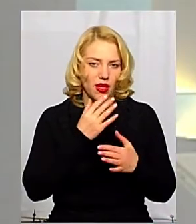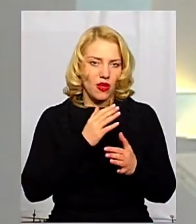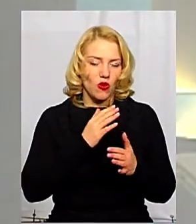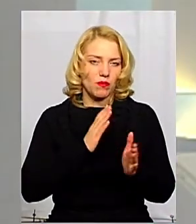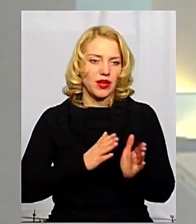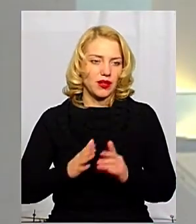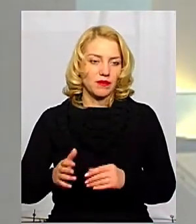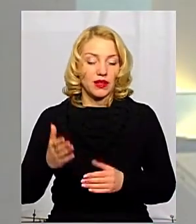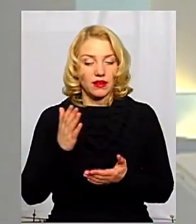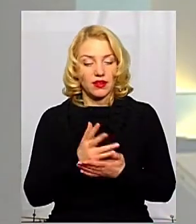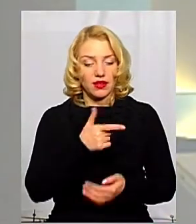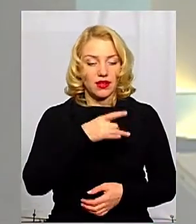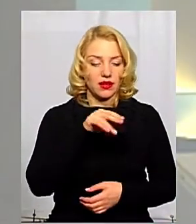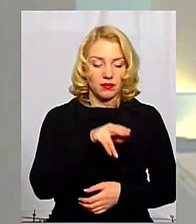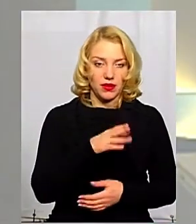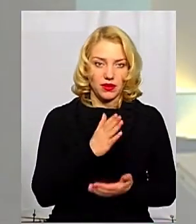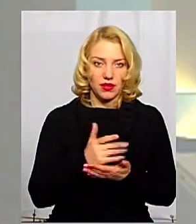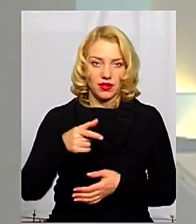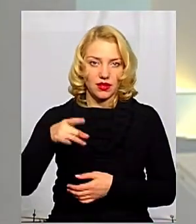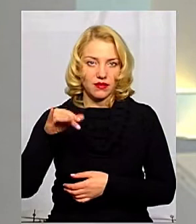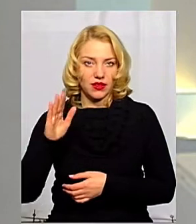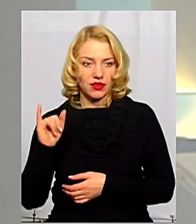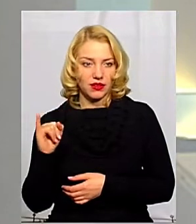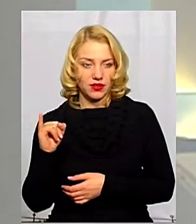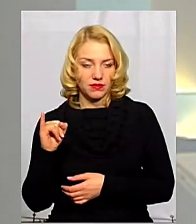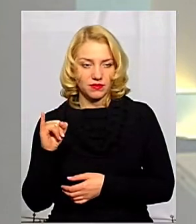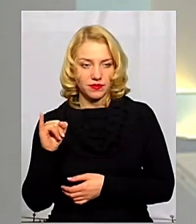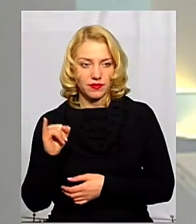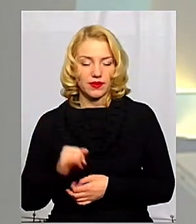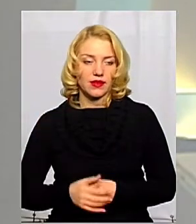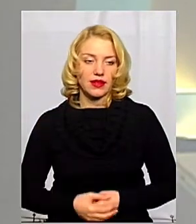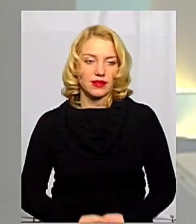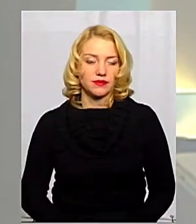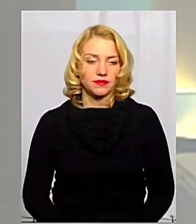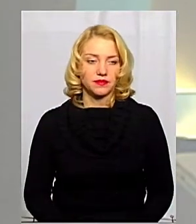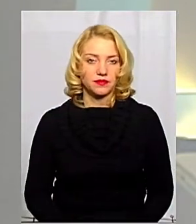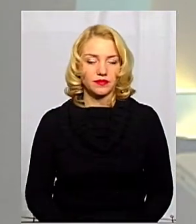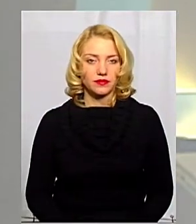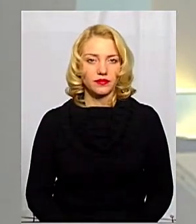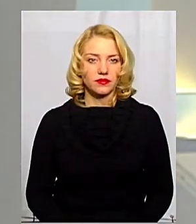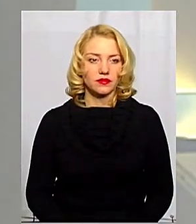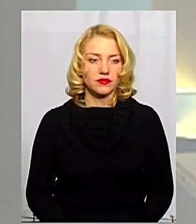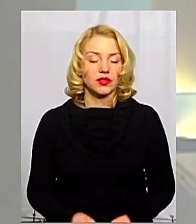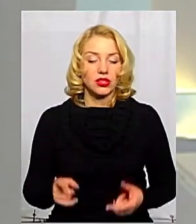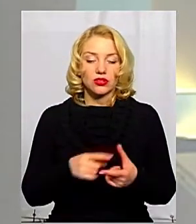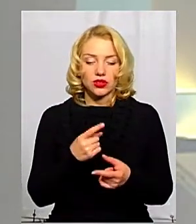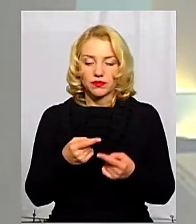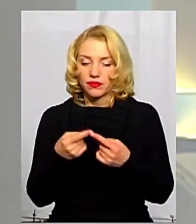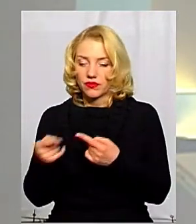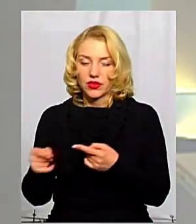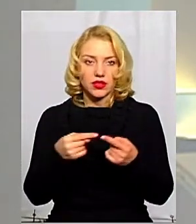грип, є гостра респіраторна вірусна інфекція. Чим вони